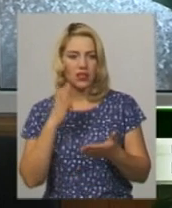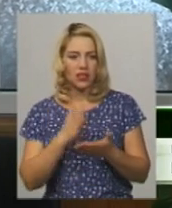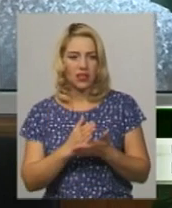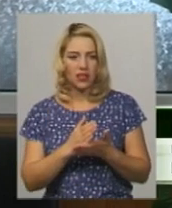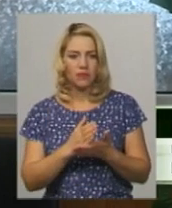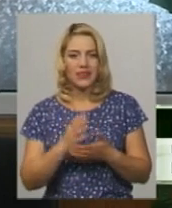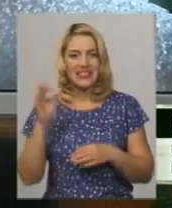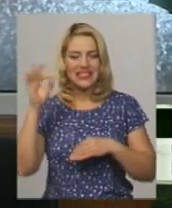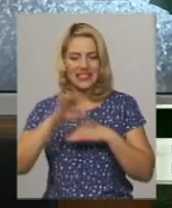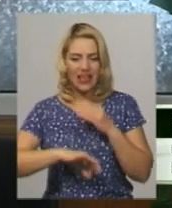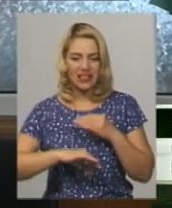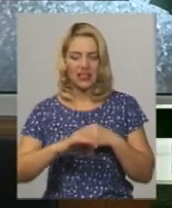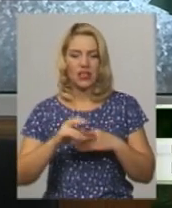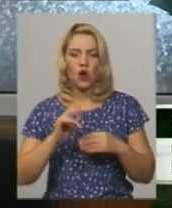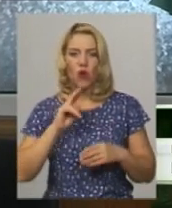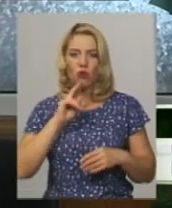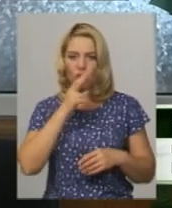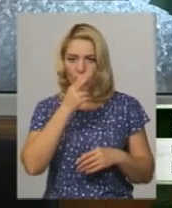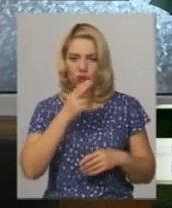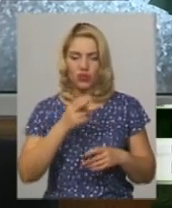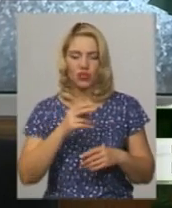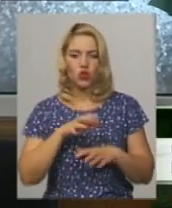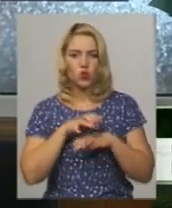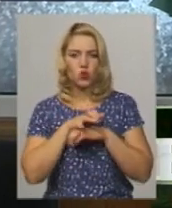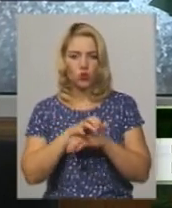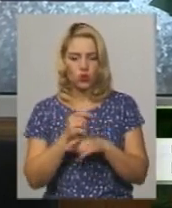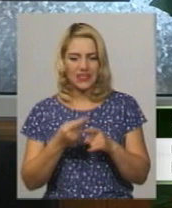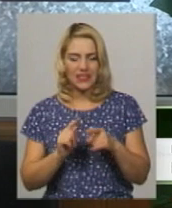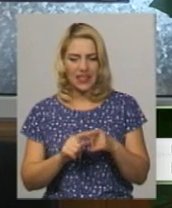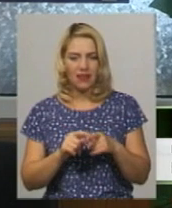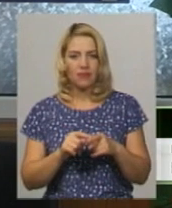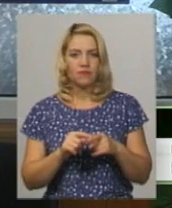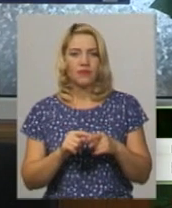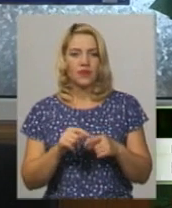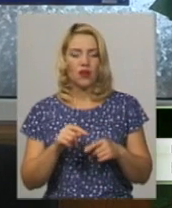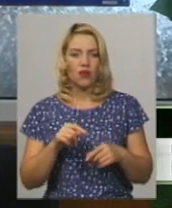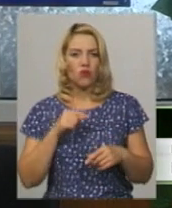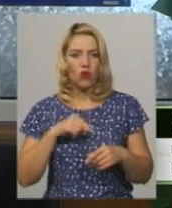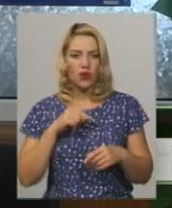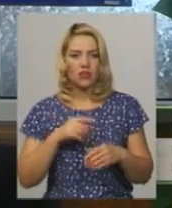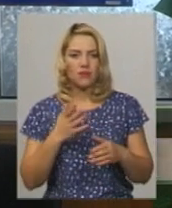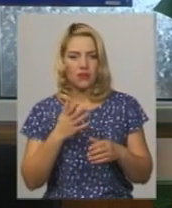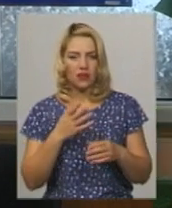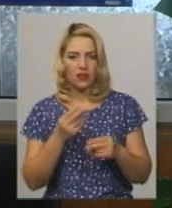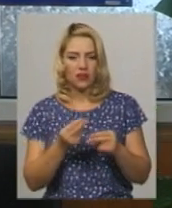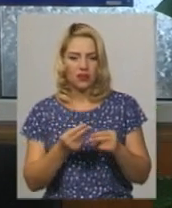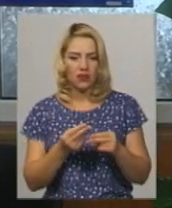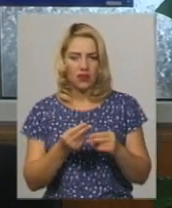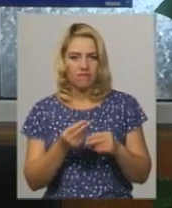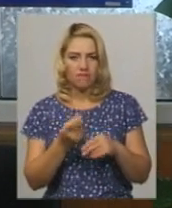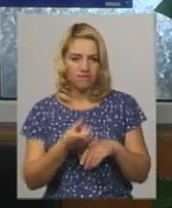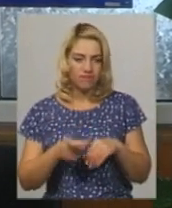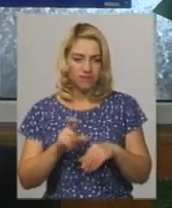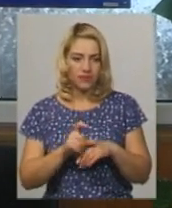кукурудзяного жука, це карантинний організм, який домінує, можна сказати, на кукурудзі.